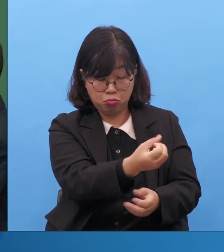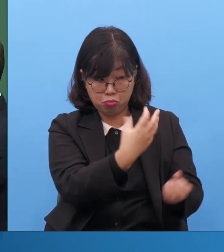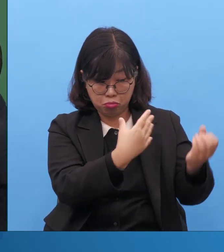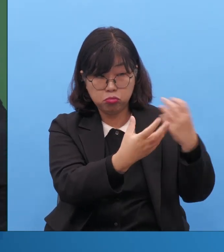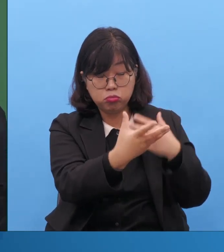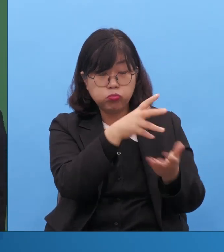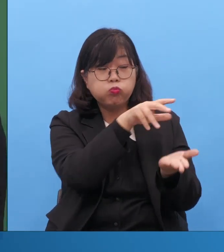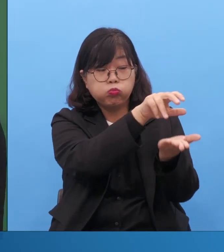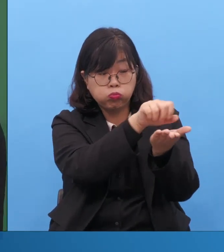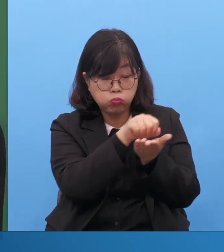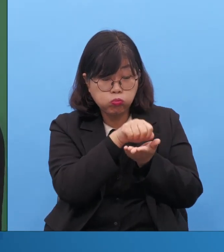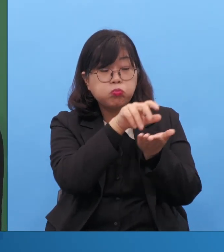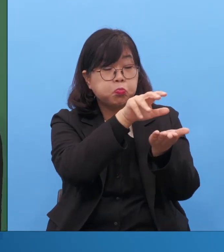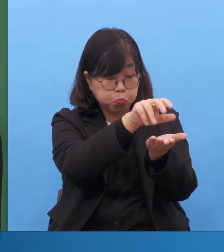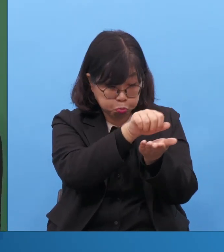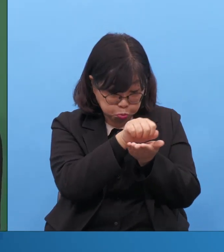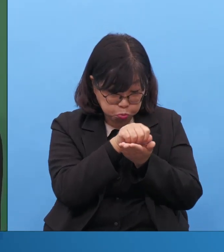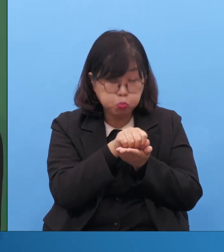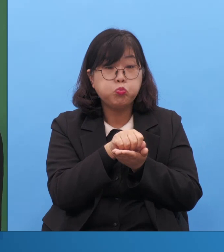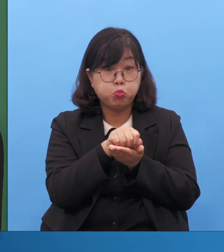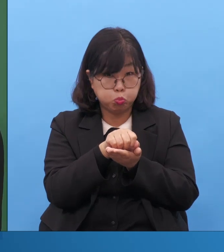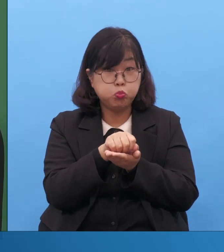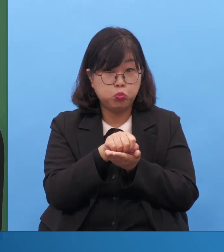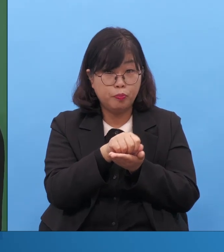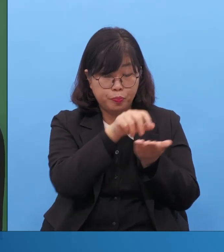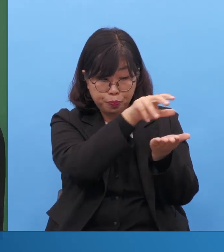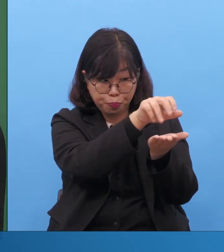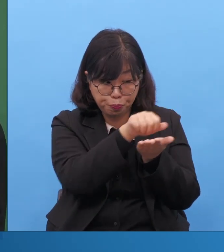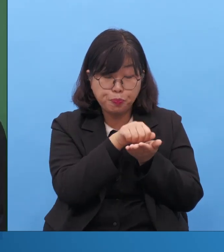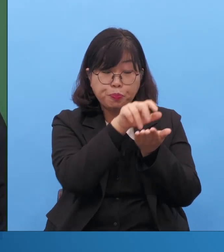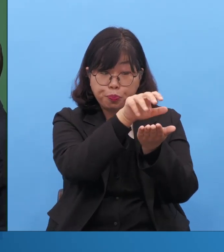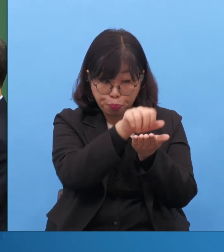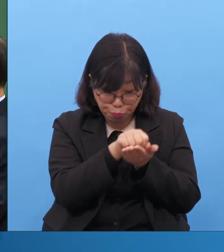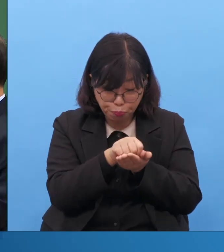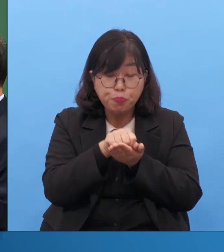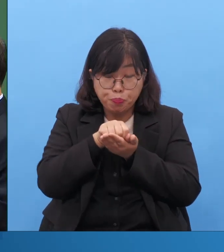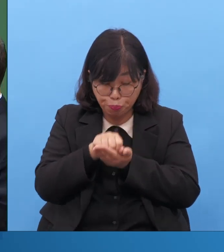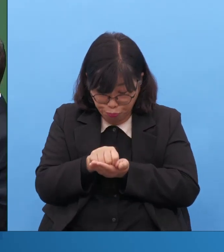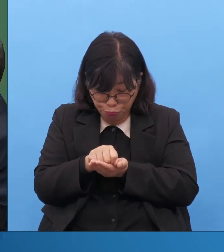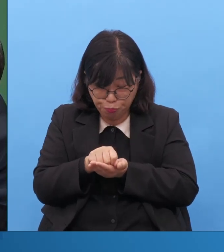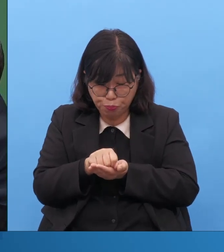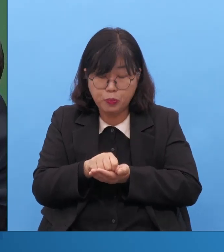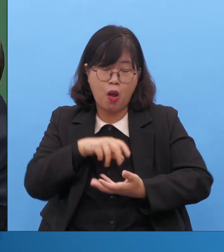빨리 수용하고 즉각 초월하면 답이 나와요